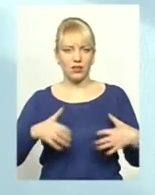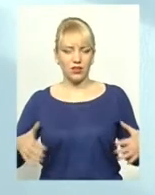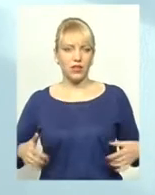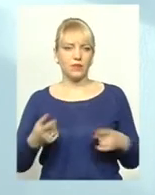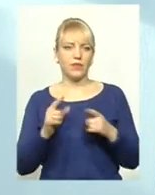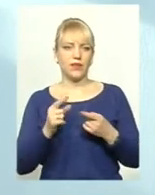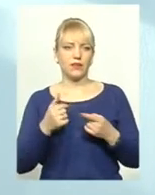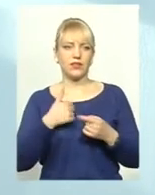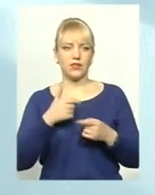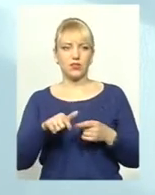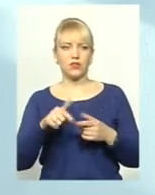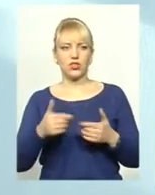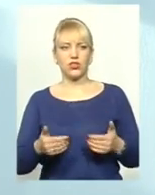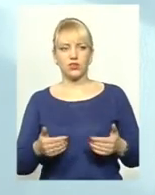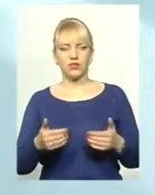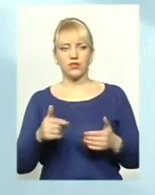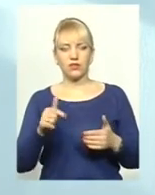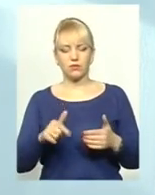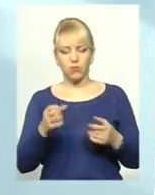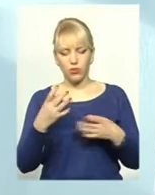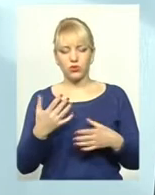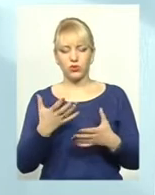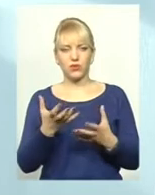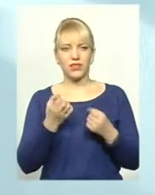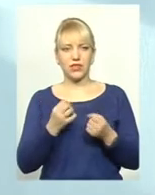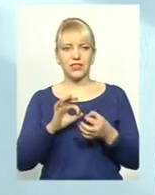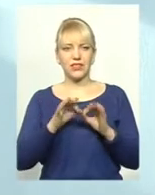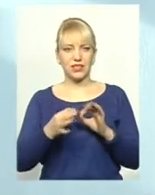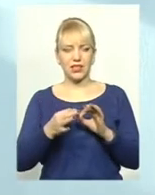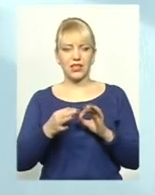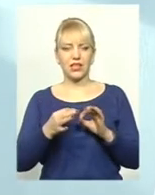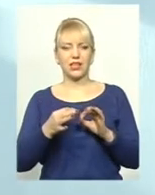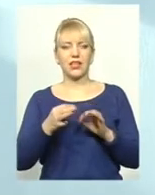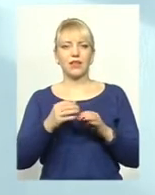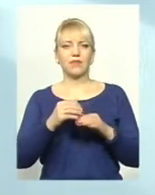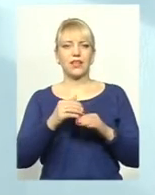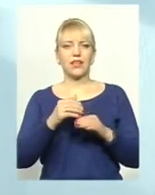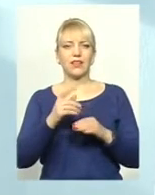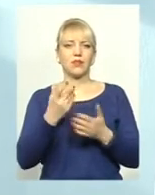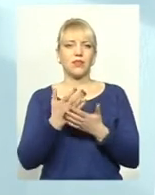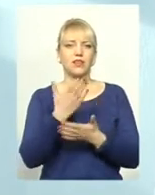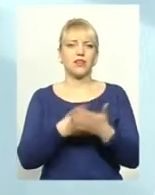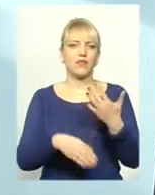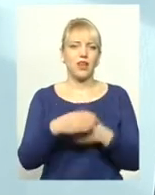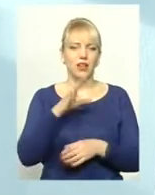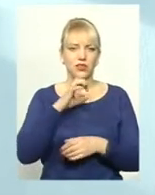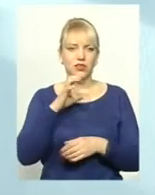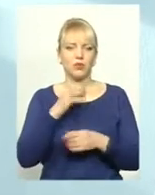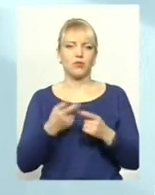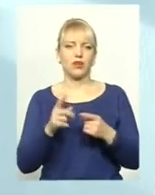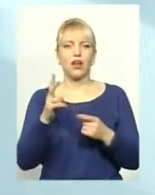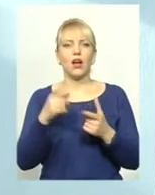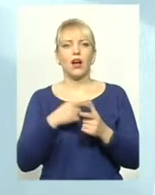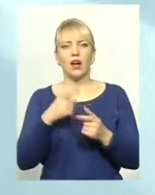тварин, вони тут вже давно знаходяться на цій території. Просто ми взяли більш складних тварин на свої отримані. Там багато інвалідів, там багато тварин з